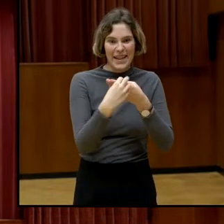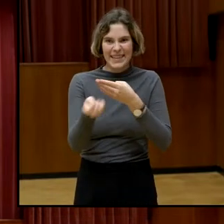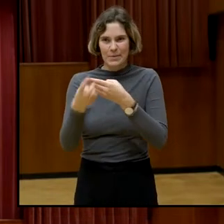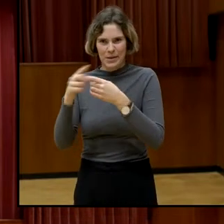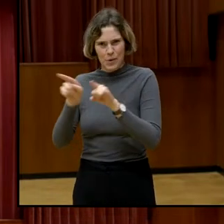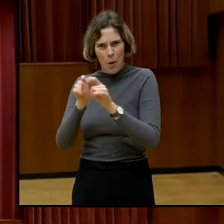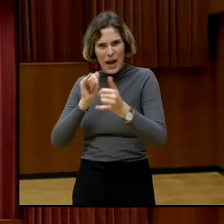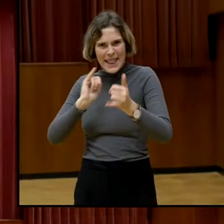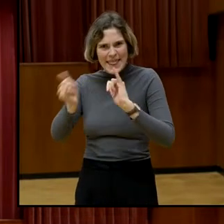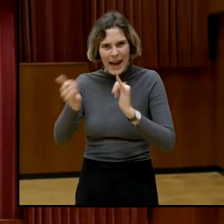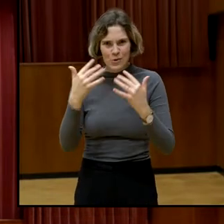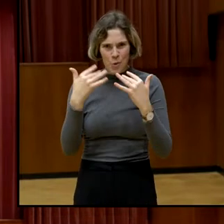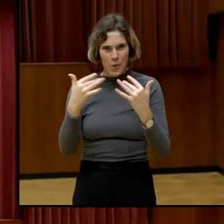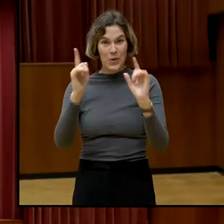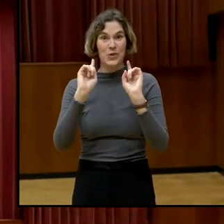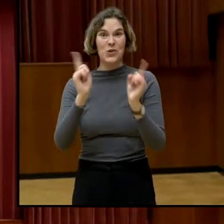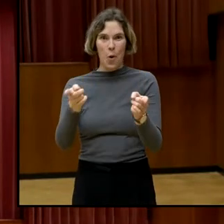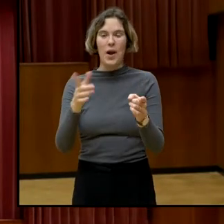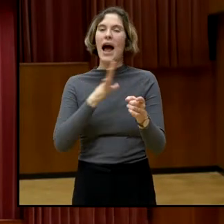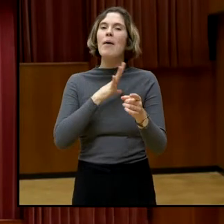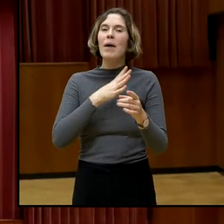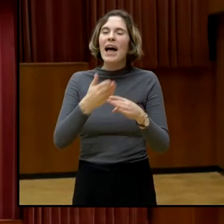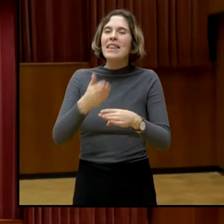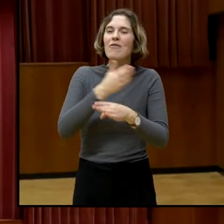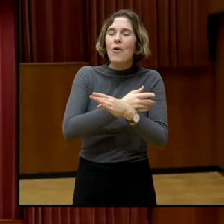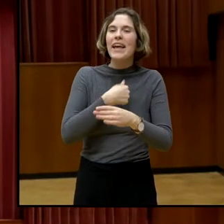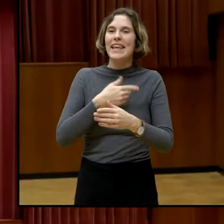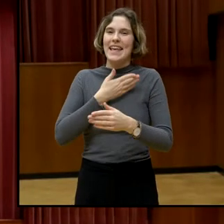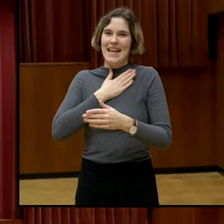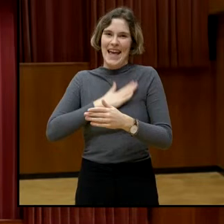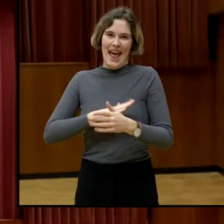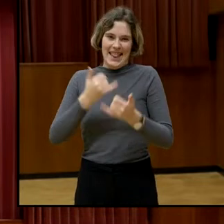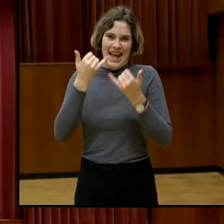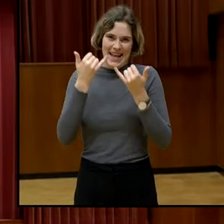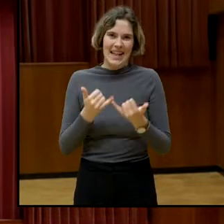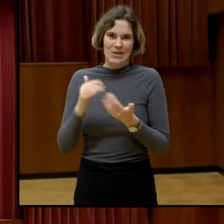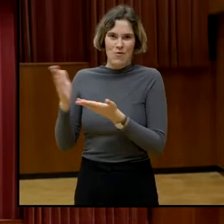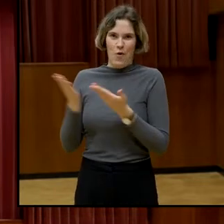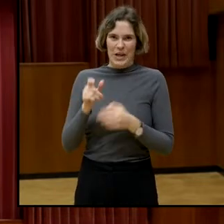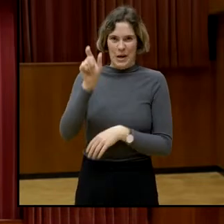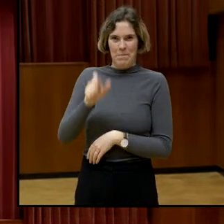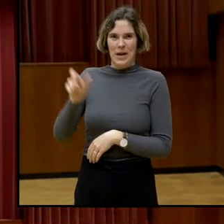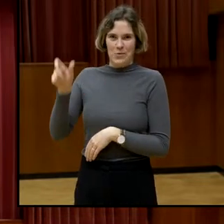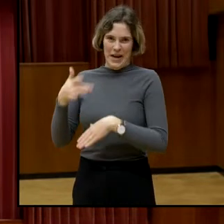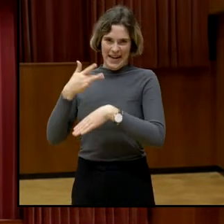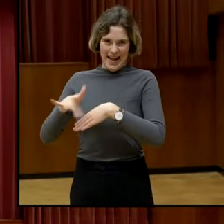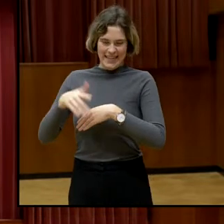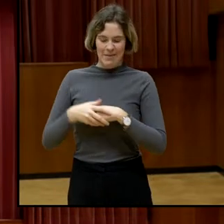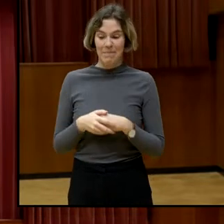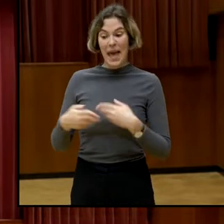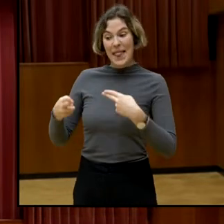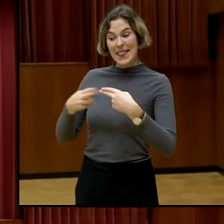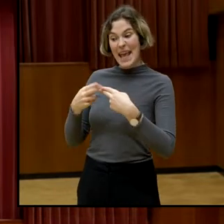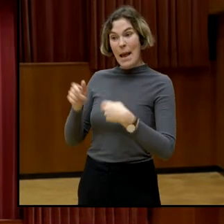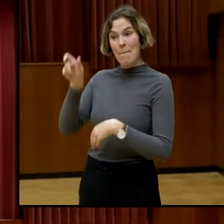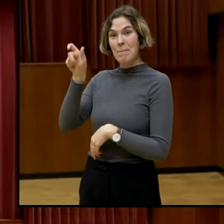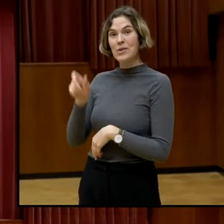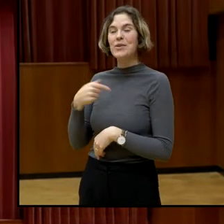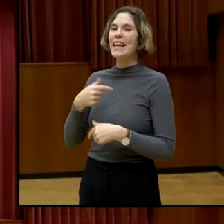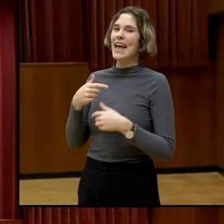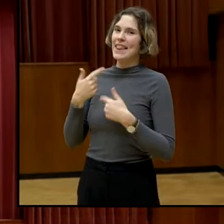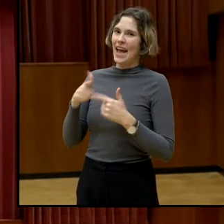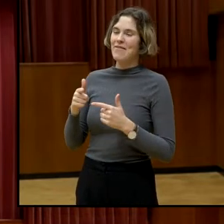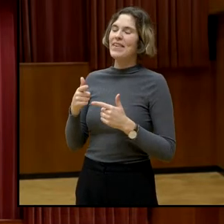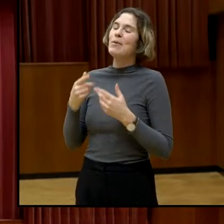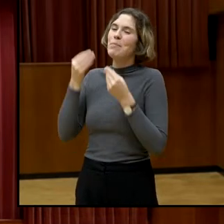allen unsere GästInnen vorzustellen. Und zwar neben mir darf ich ganz herzlich Stefanie Friedrich begrüßen.